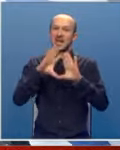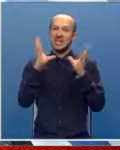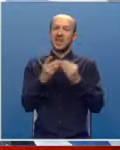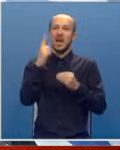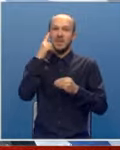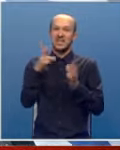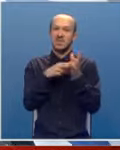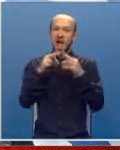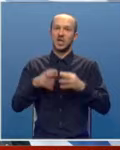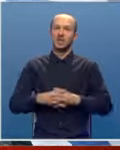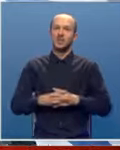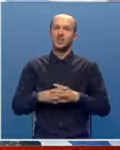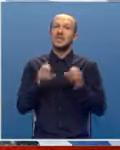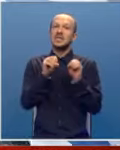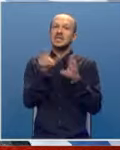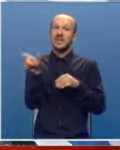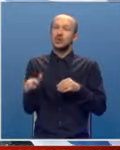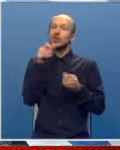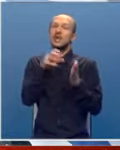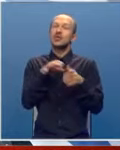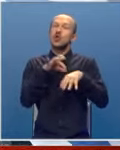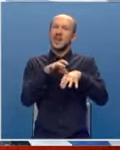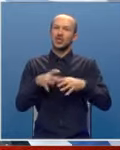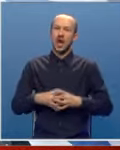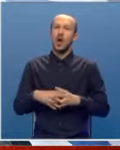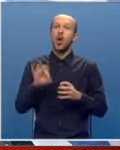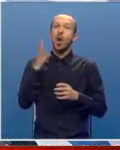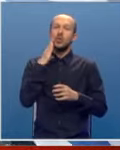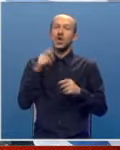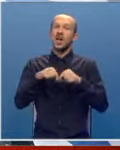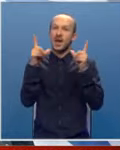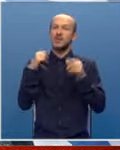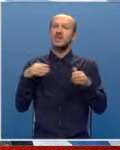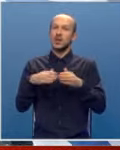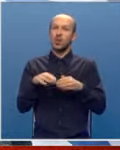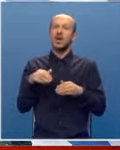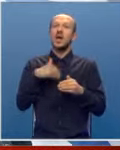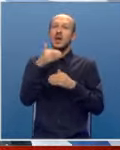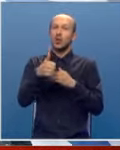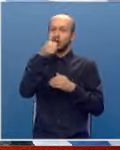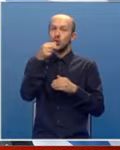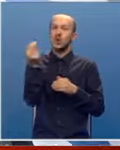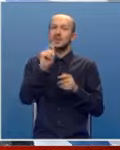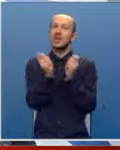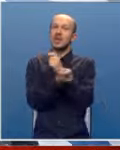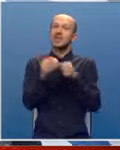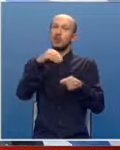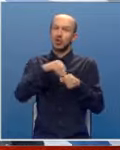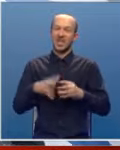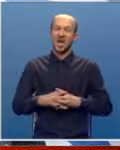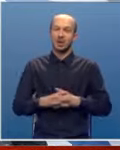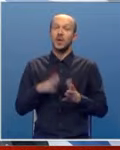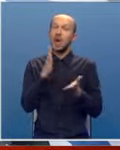mislim na savjetnicu i gradskog menadžera, objećali javnosti Banja Luke da će nakon što nadzora balansa budžeta